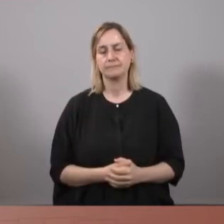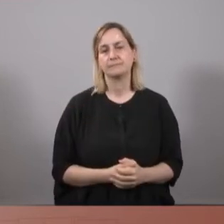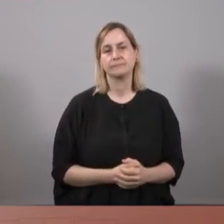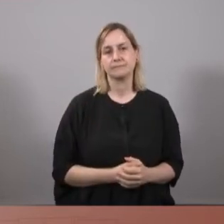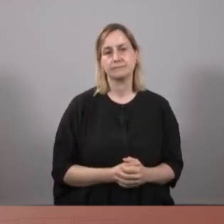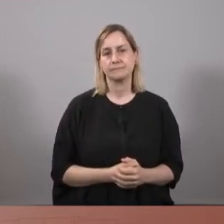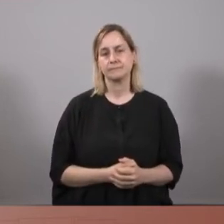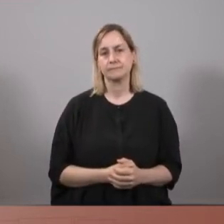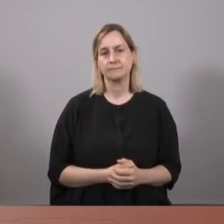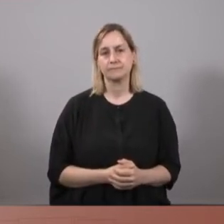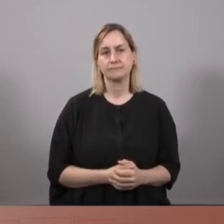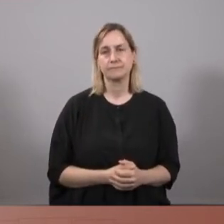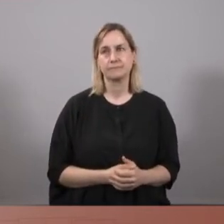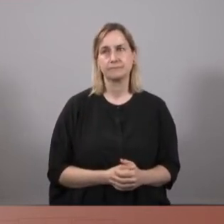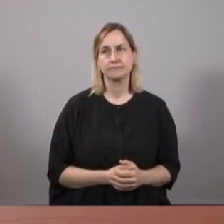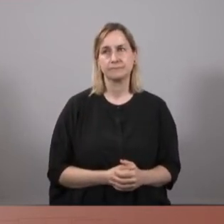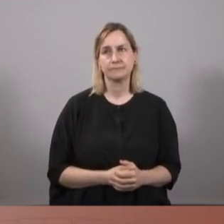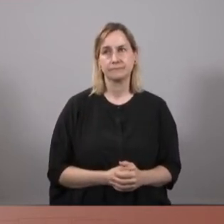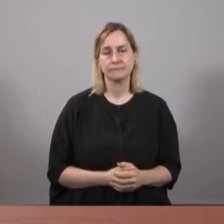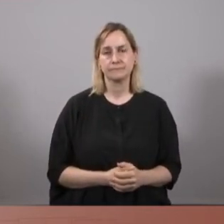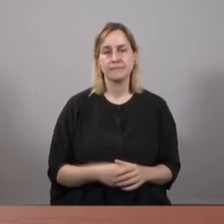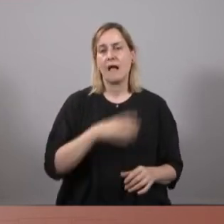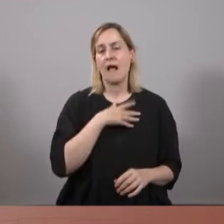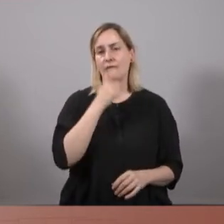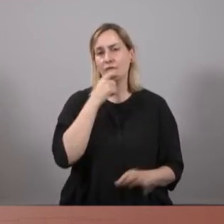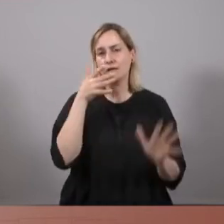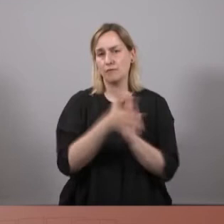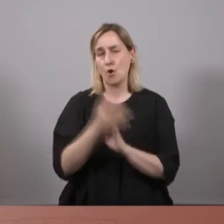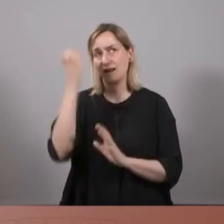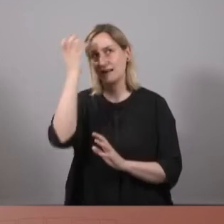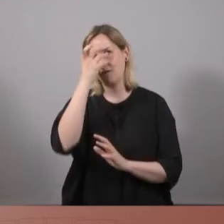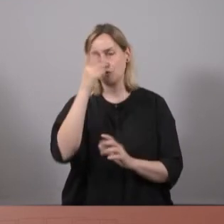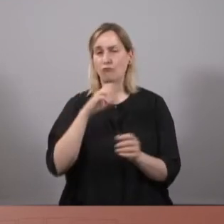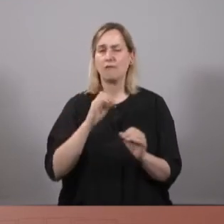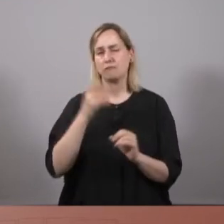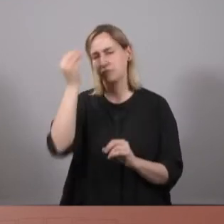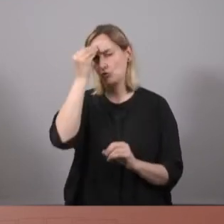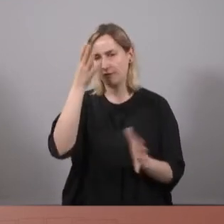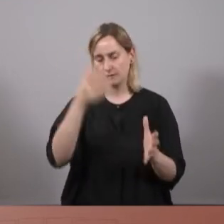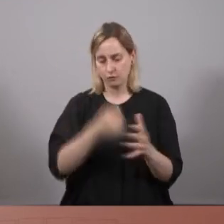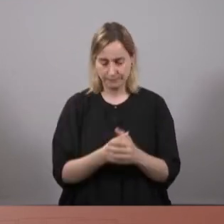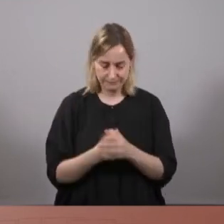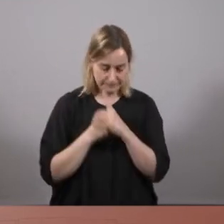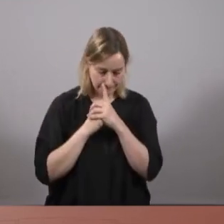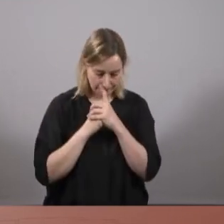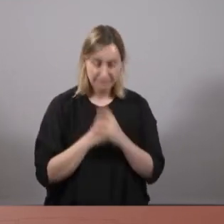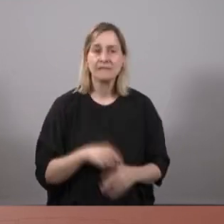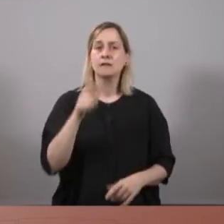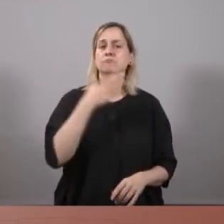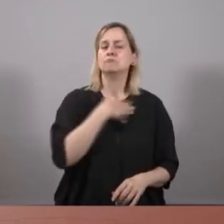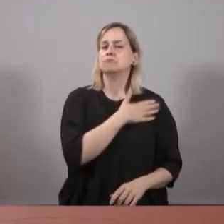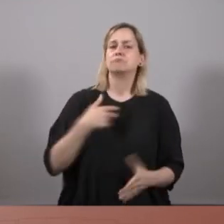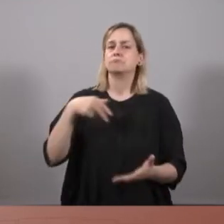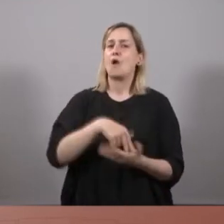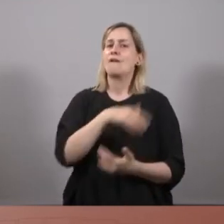I tot seguit, president, deixi'm fer-li una reflexió o una consideració. Vostè diu sempre que vol governar